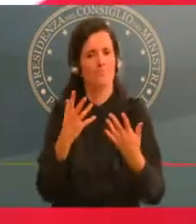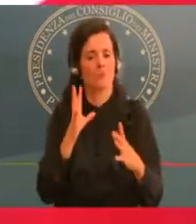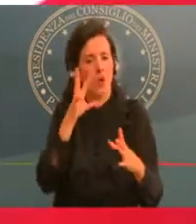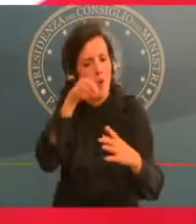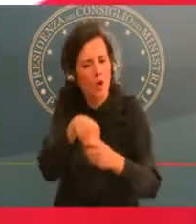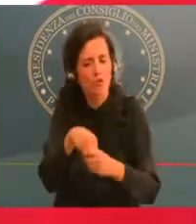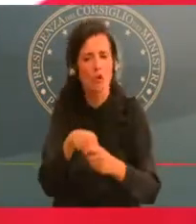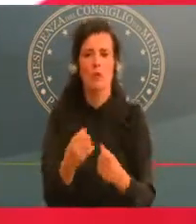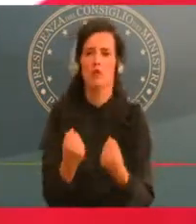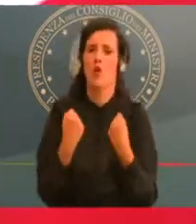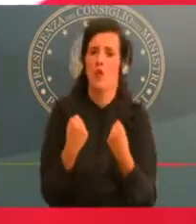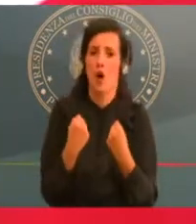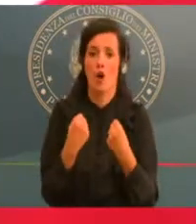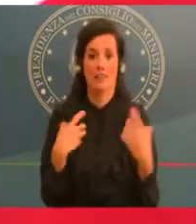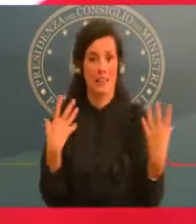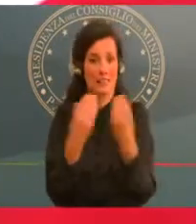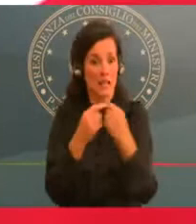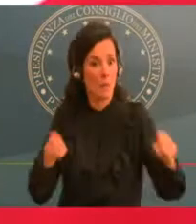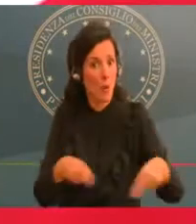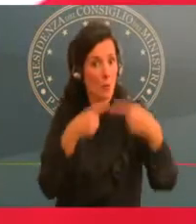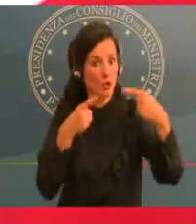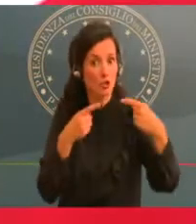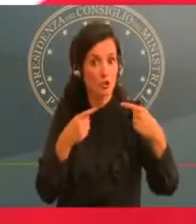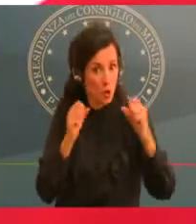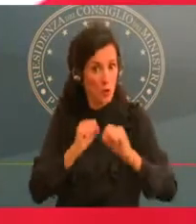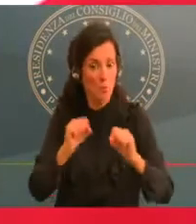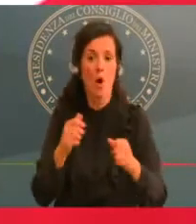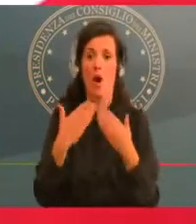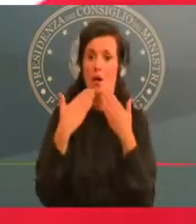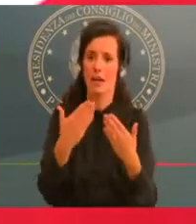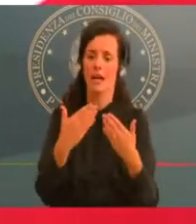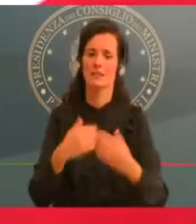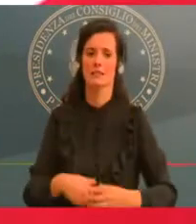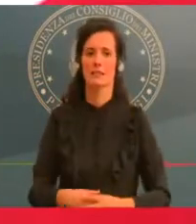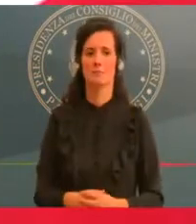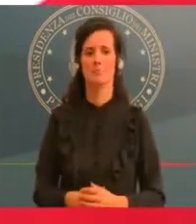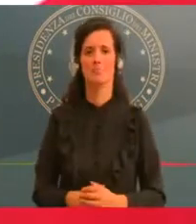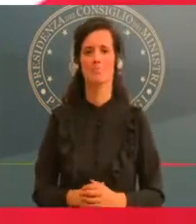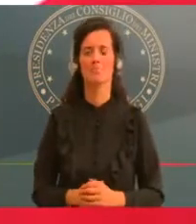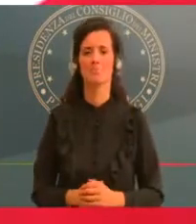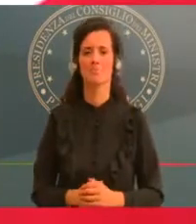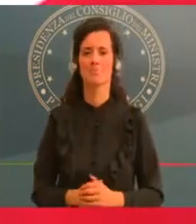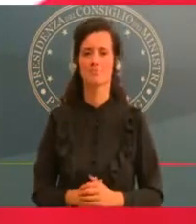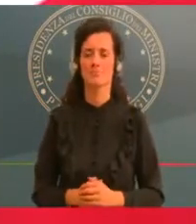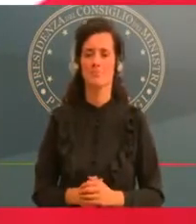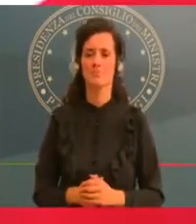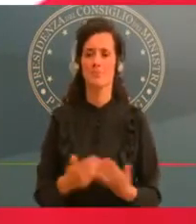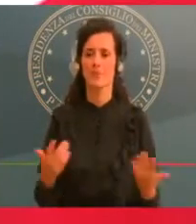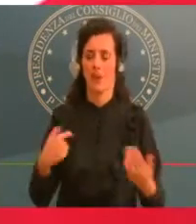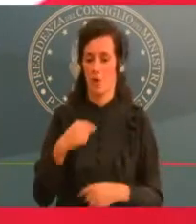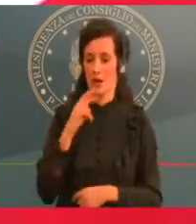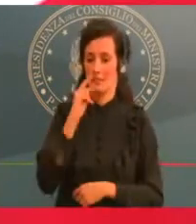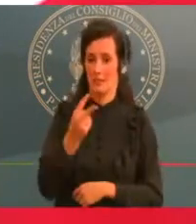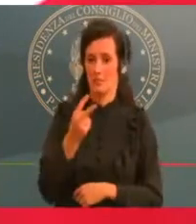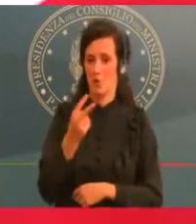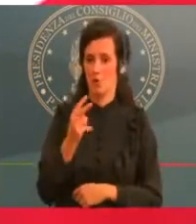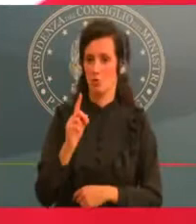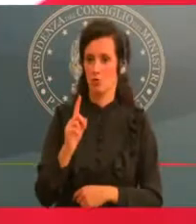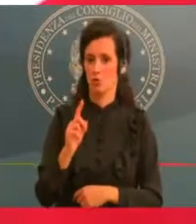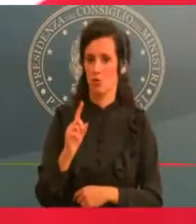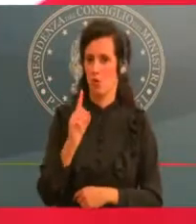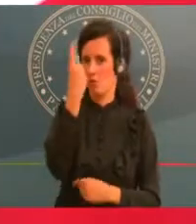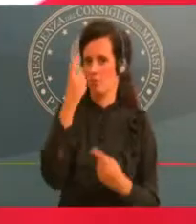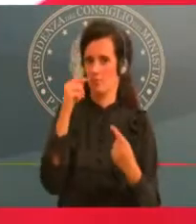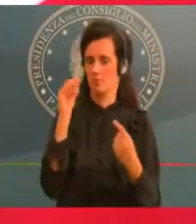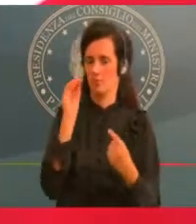rispondo alla prima domanda è chiaro che il ministro della salute oggi qualche ora